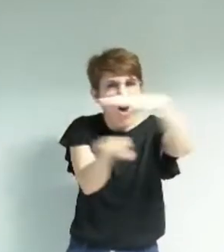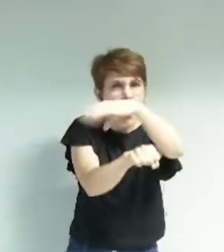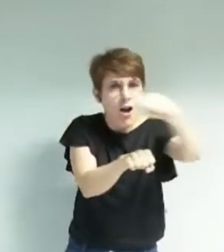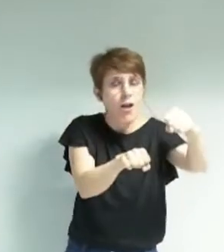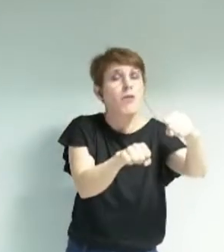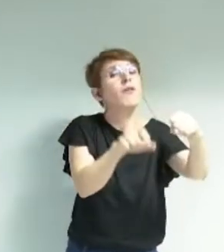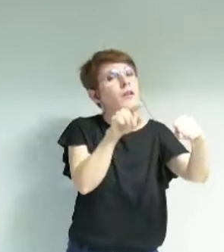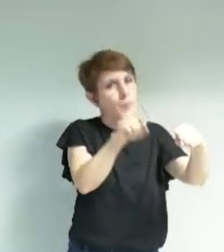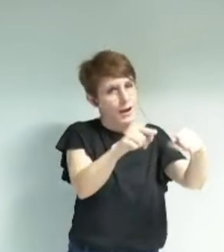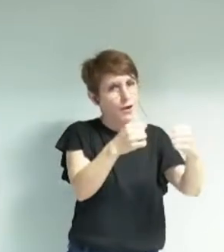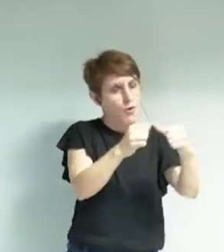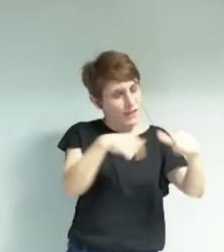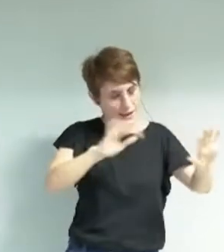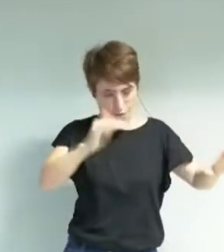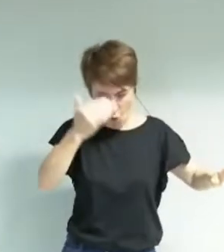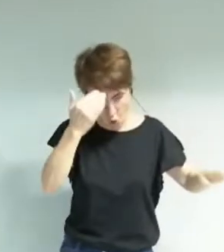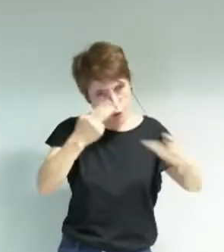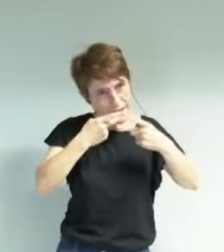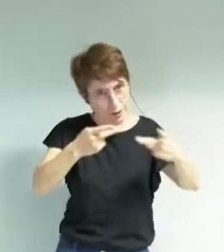aux côtés de l'État.